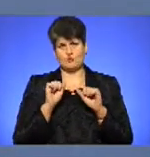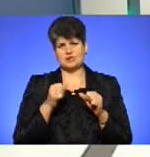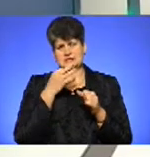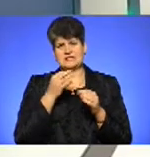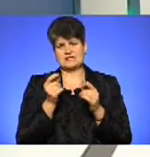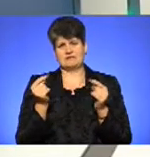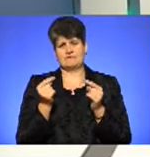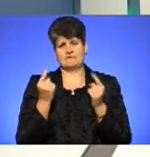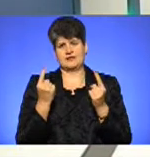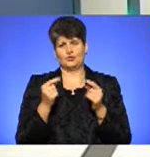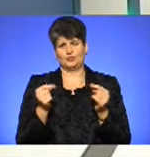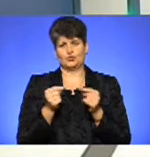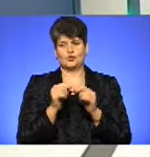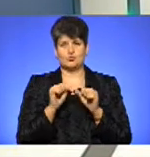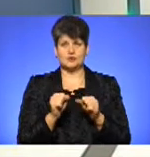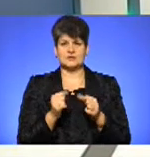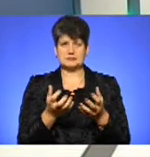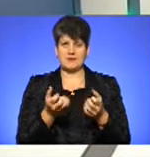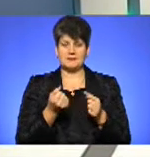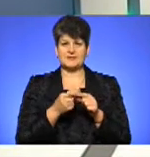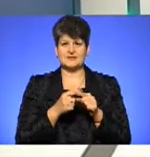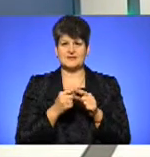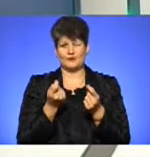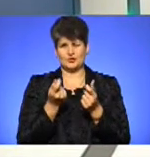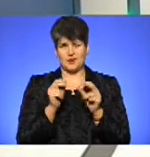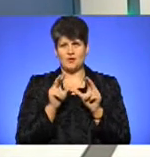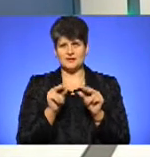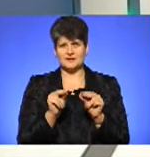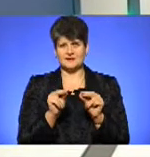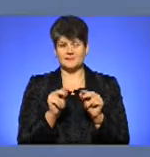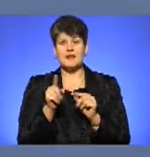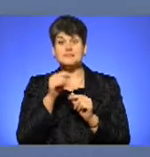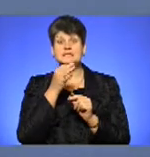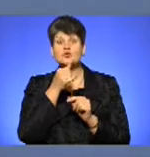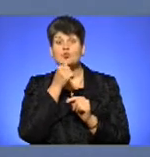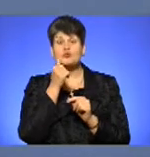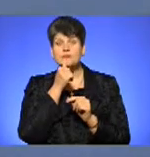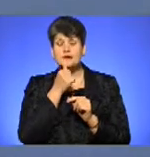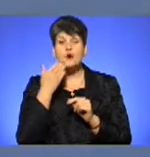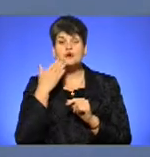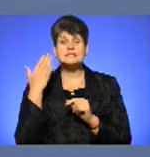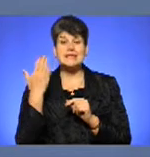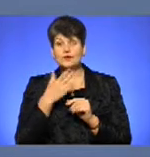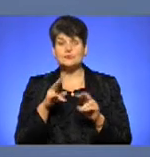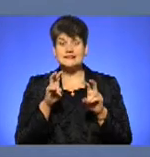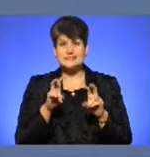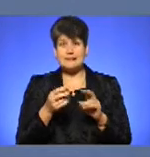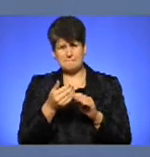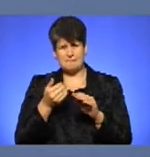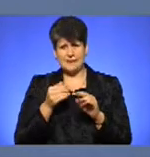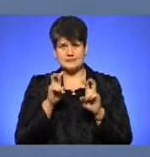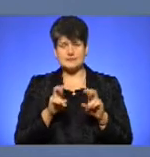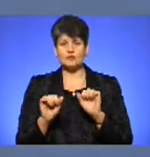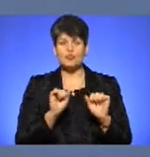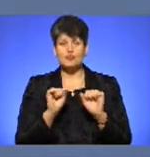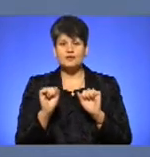точністю. Ми можемо сприймати це як невеличку обіцянку. Я вам скажу по секрету, що на останньому засіданні, перед засіданням